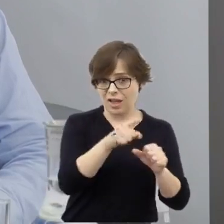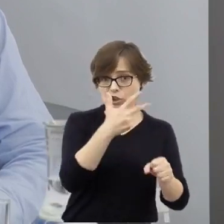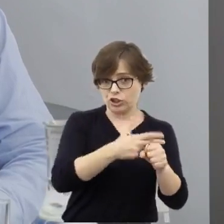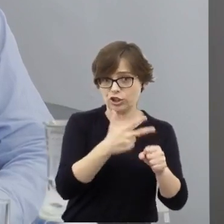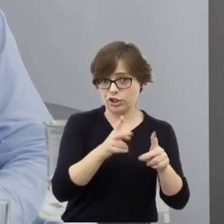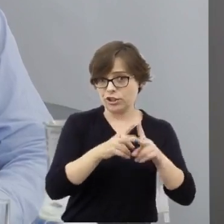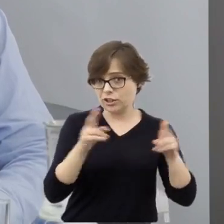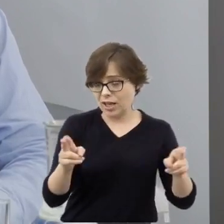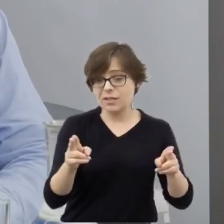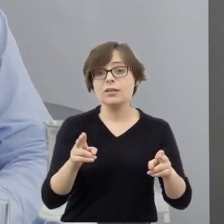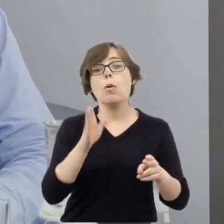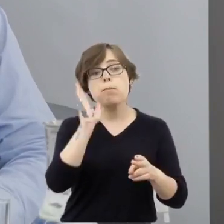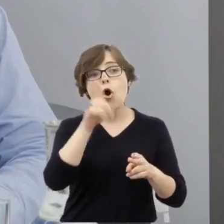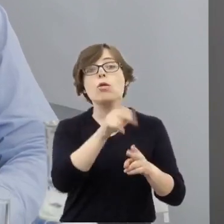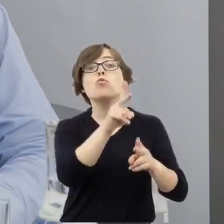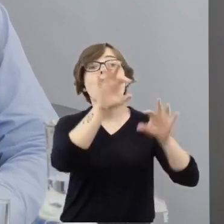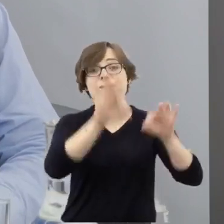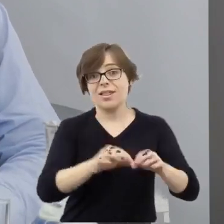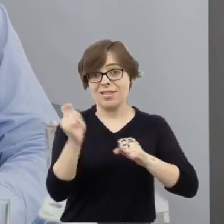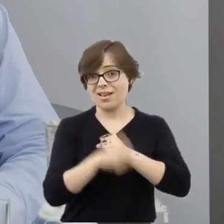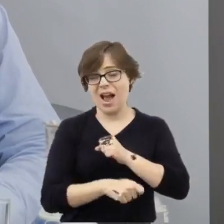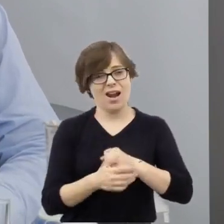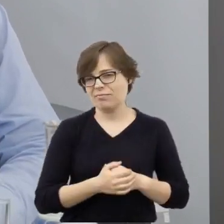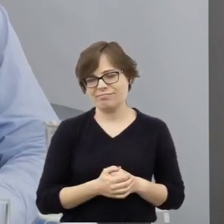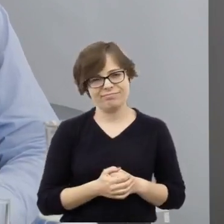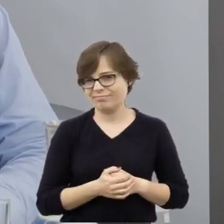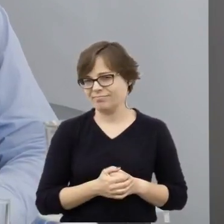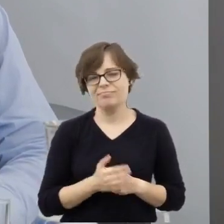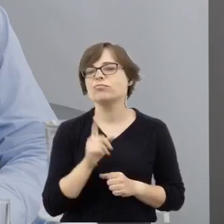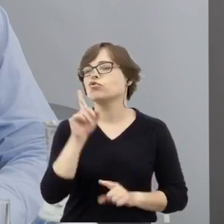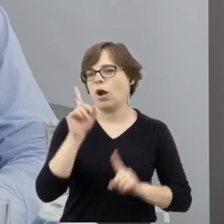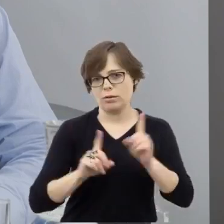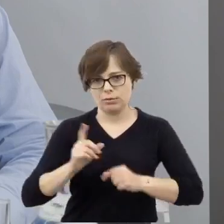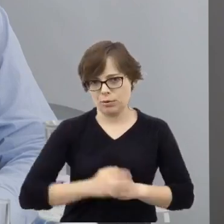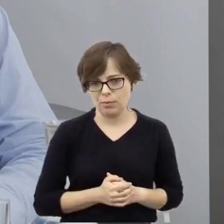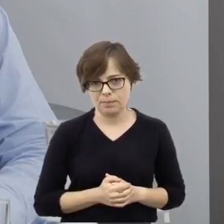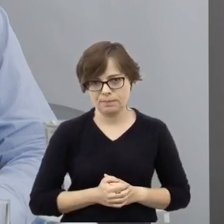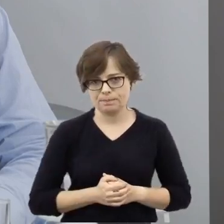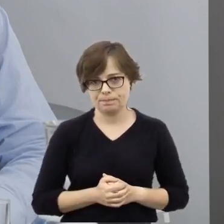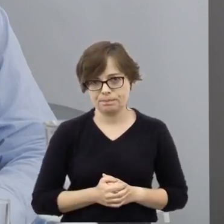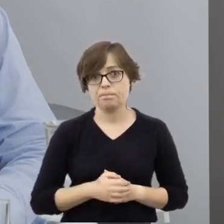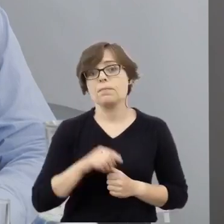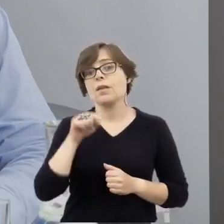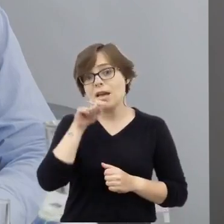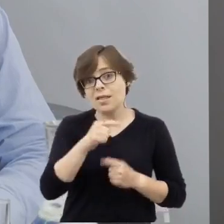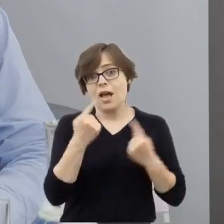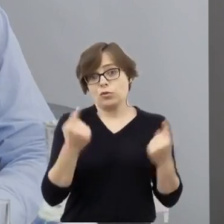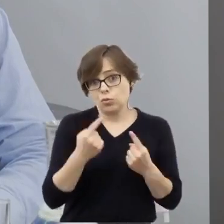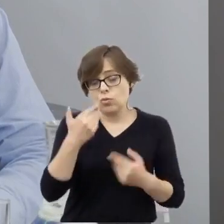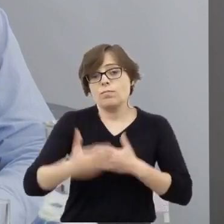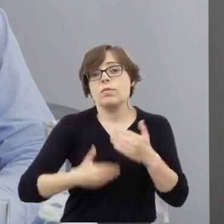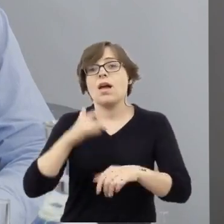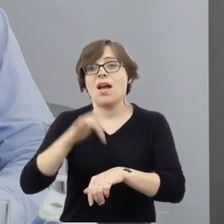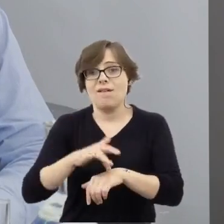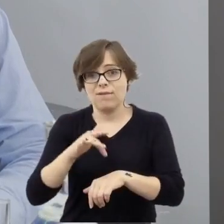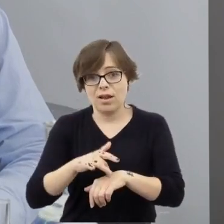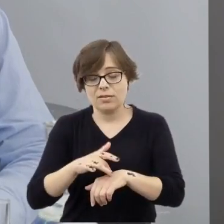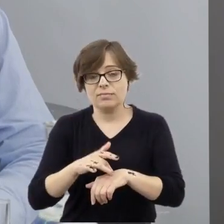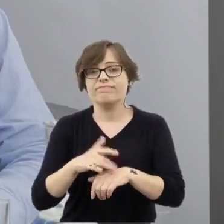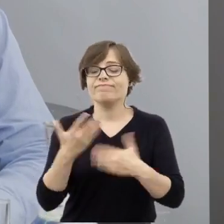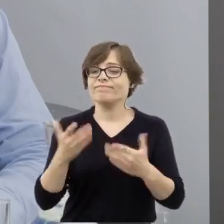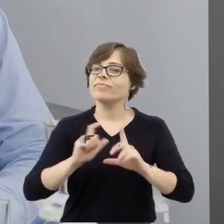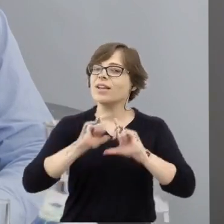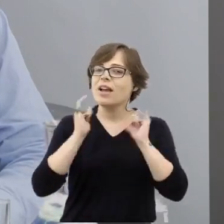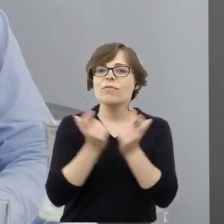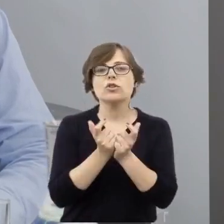bezkarne. Konsekwencją takiej sytuacji był również fakt, że wszystkie duże